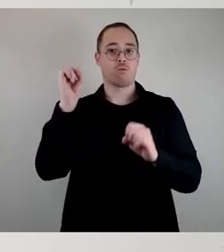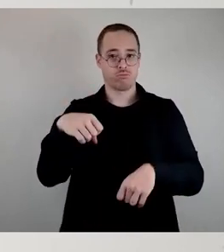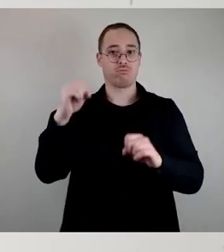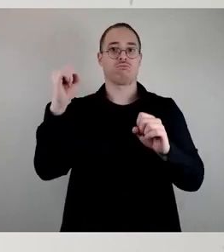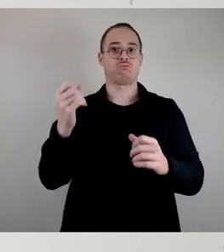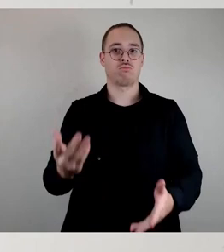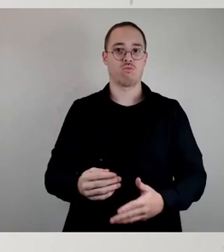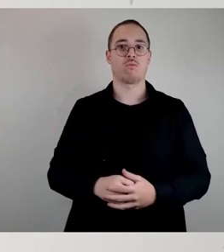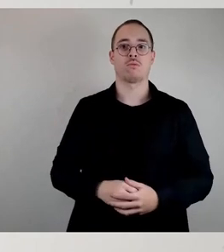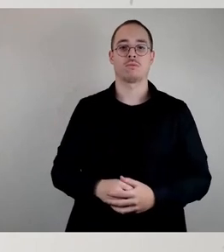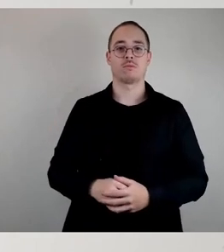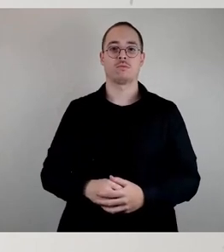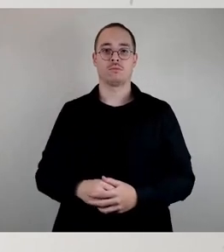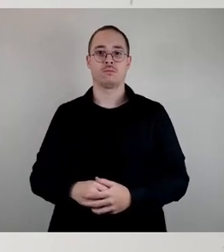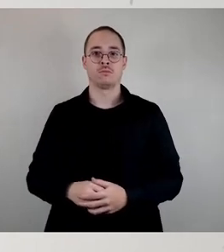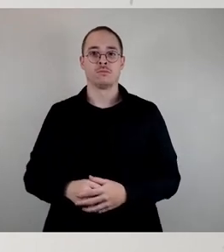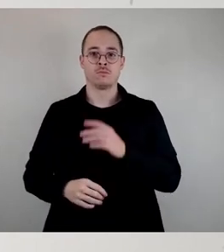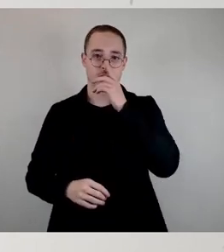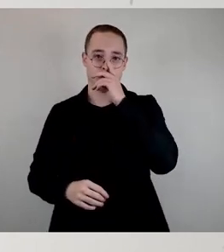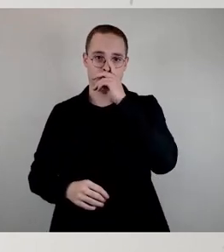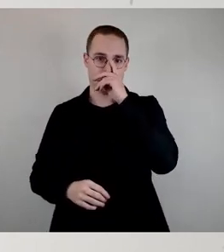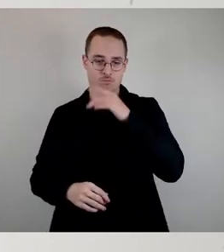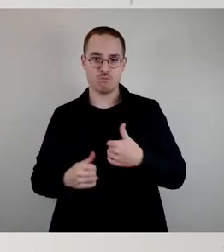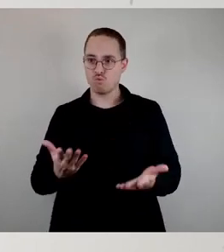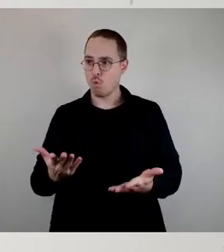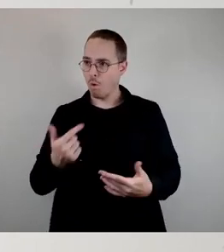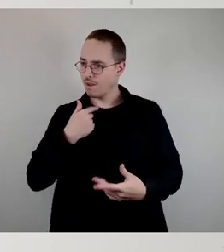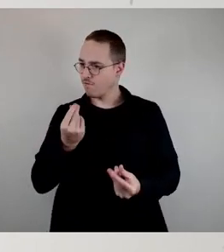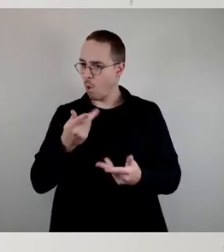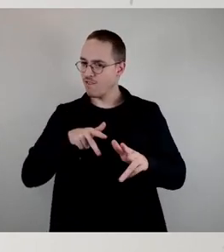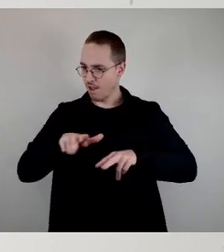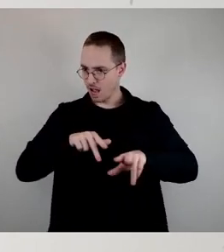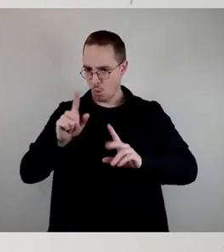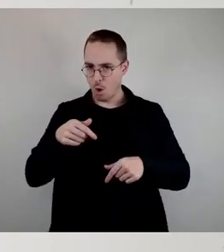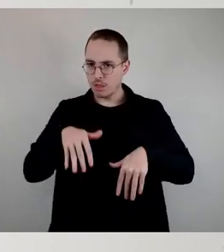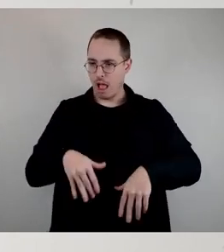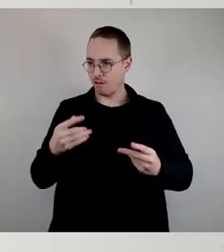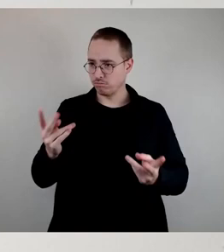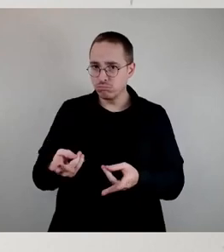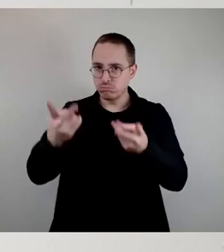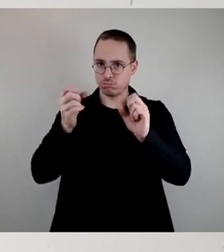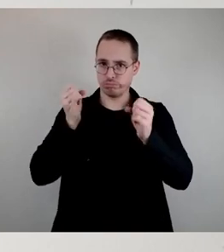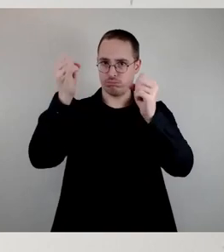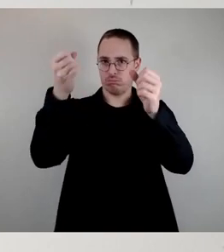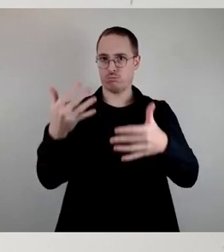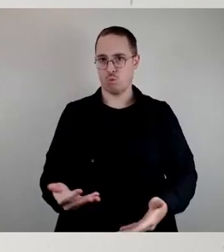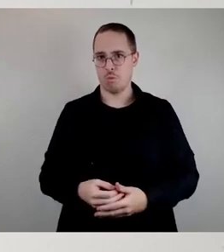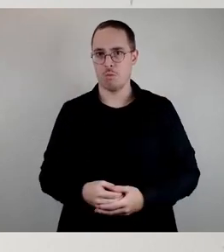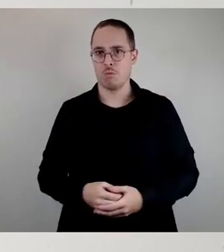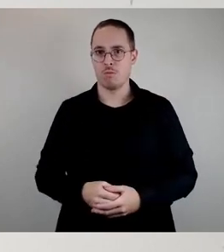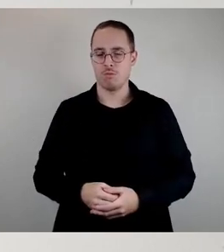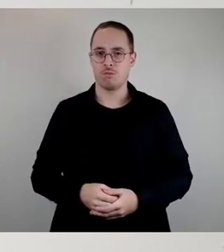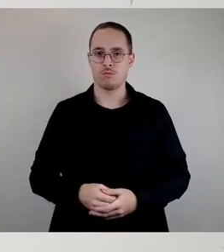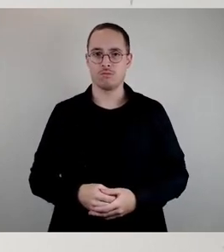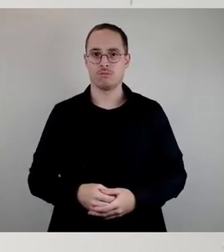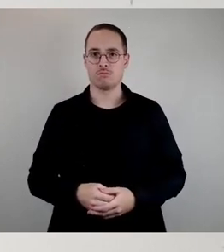einrichtet. Insofern ermöglichen wir schon im Sinne von dem, was heute auch gefordert ist und